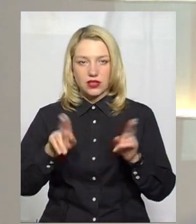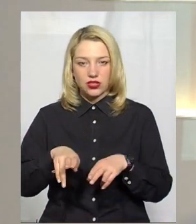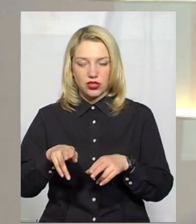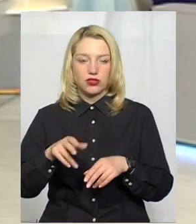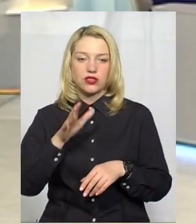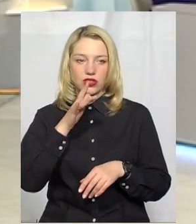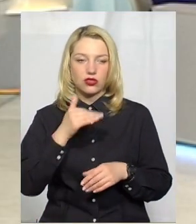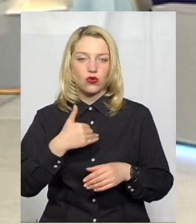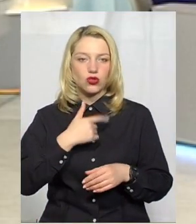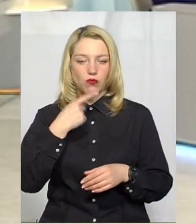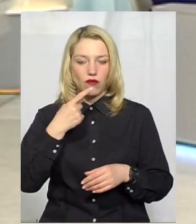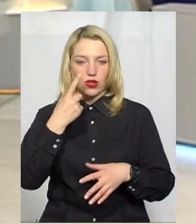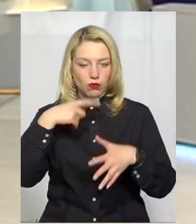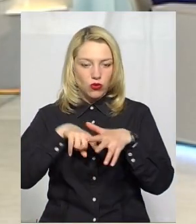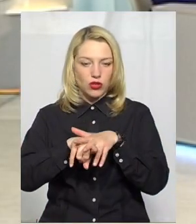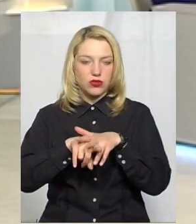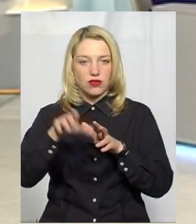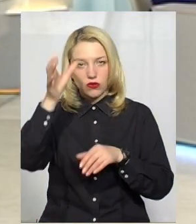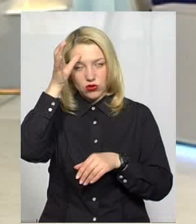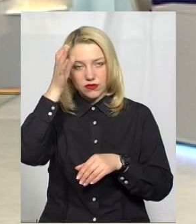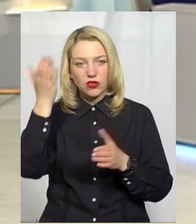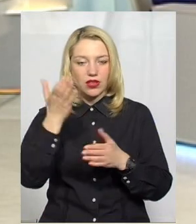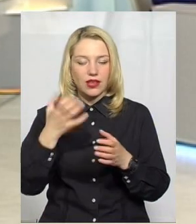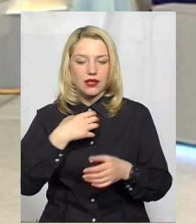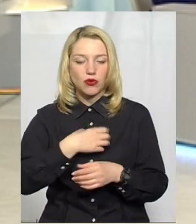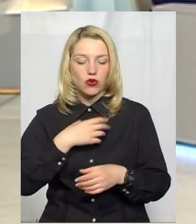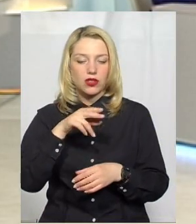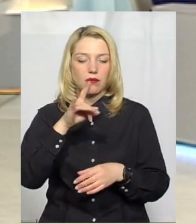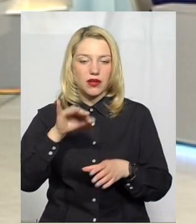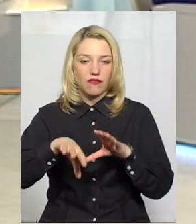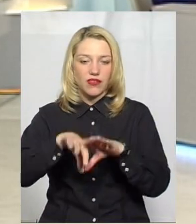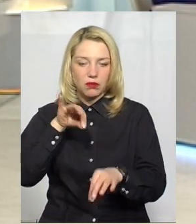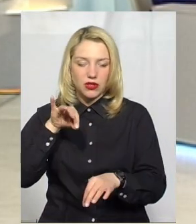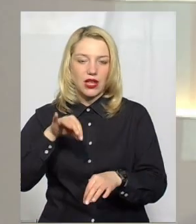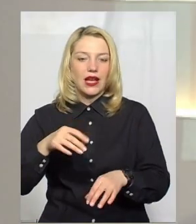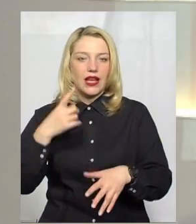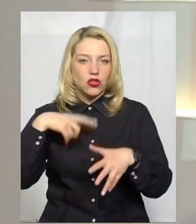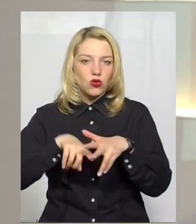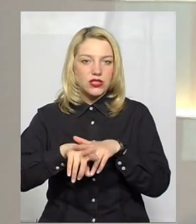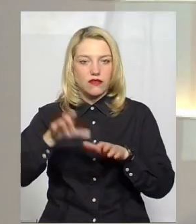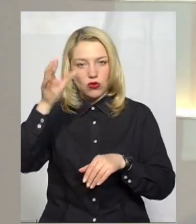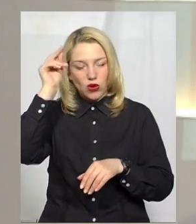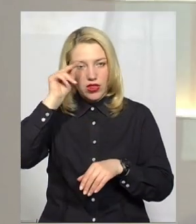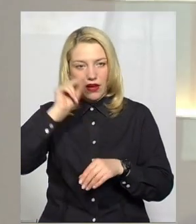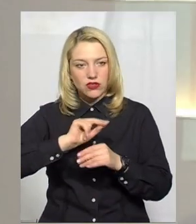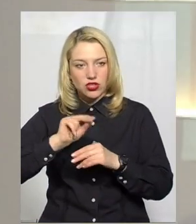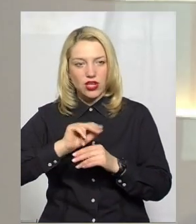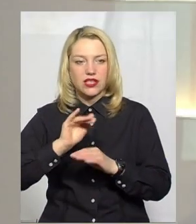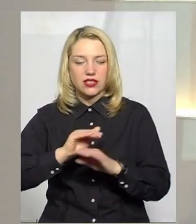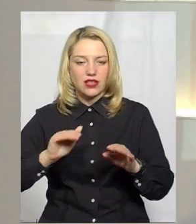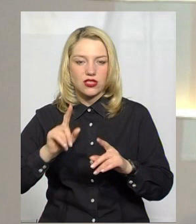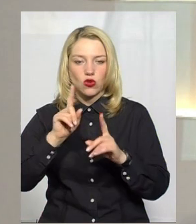інклюзивну освіту. Які пріоритети при виборі цілеї інклюзивного навчання дітей з особливими освітніми